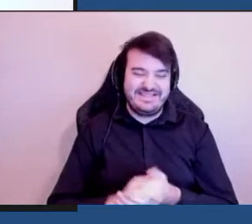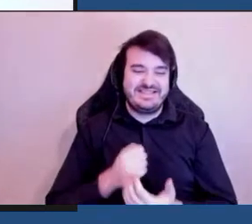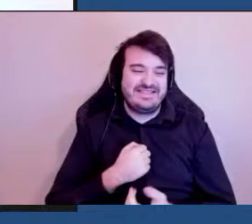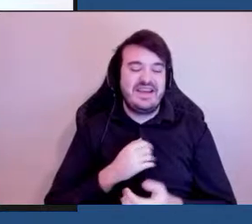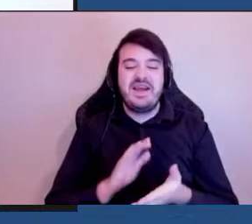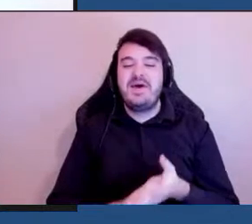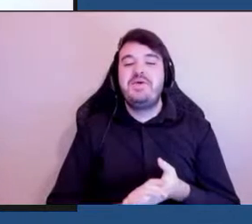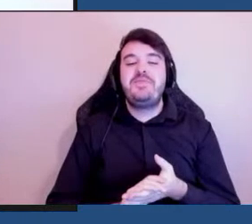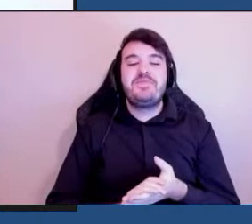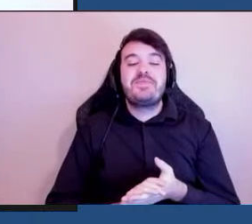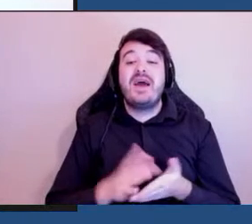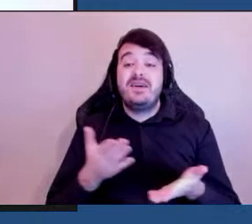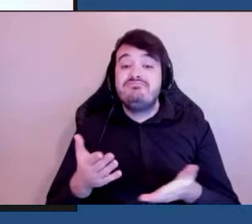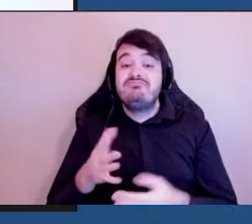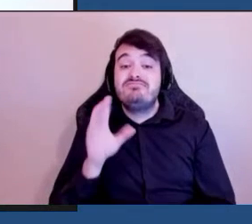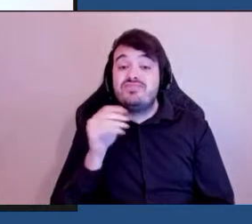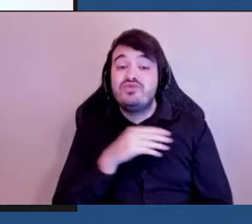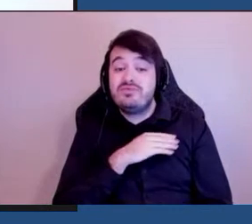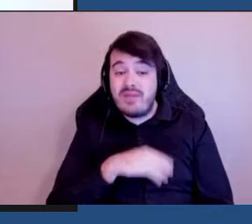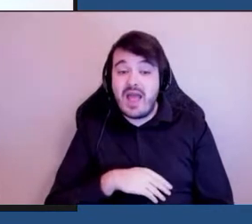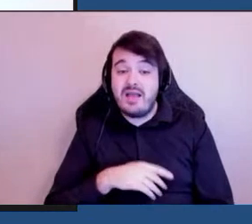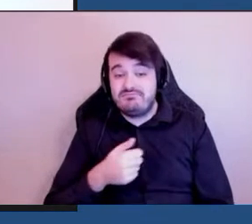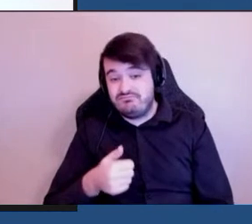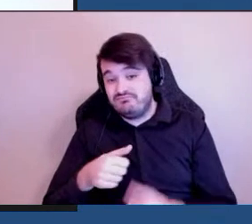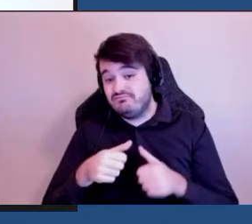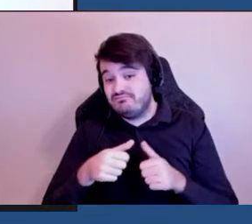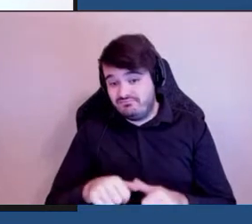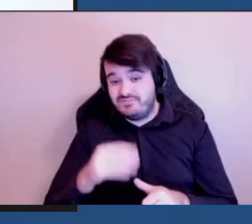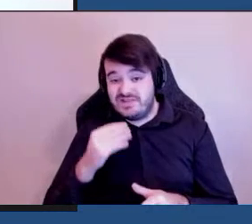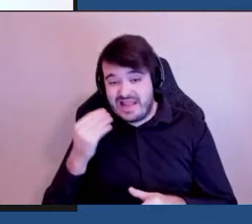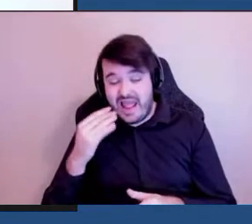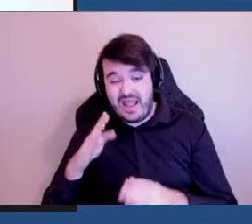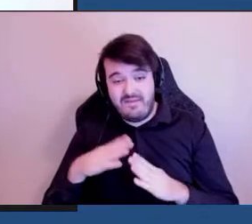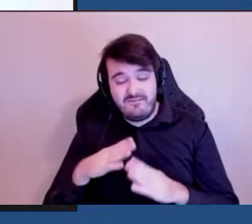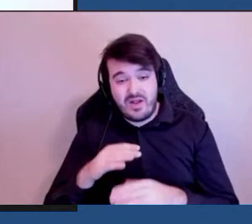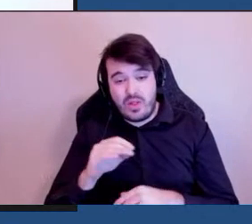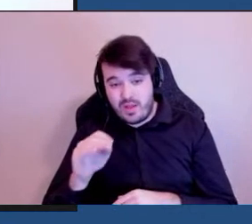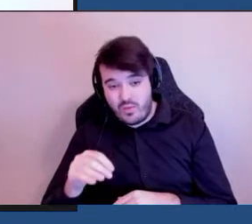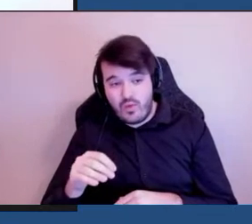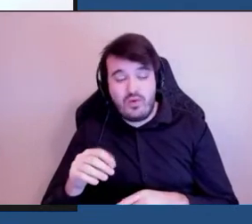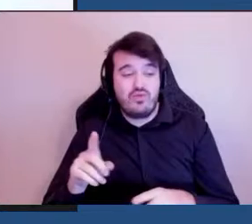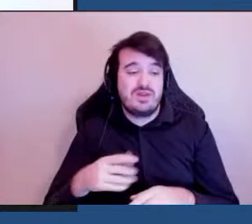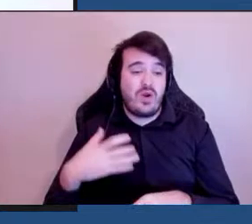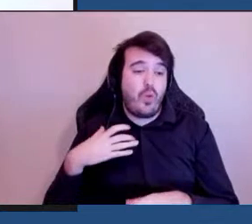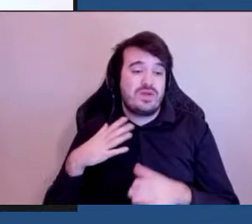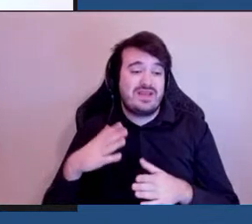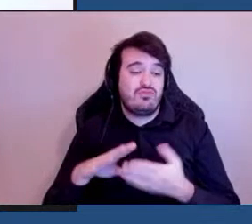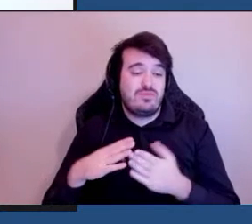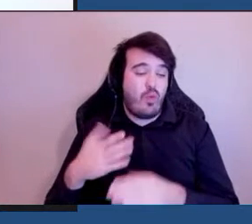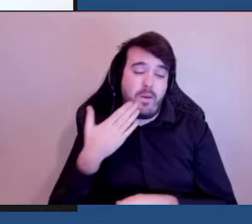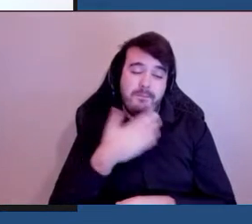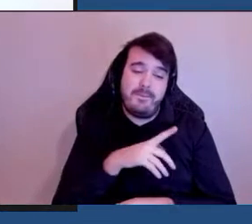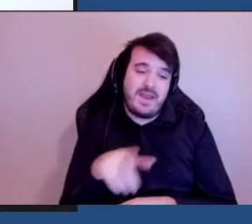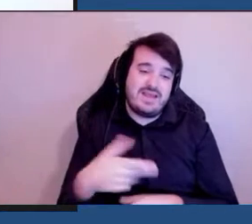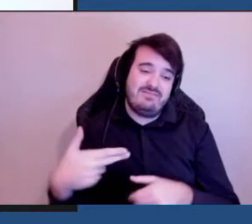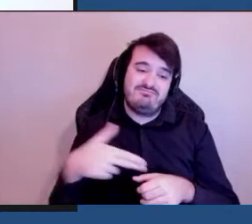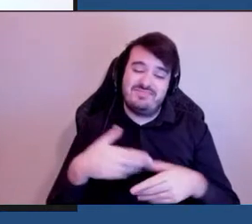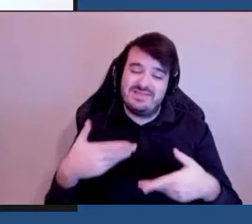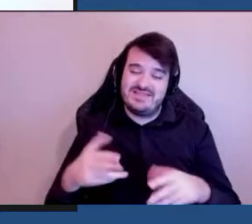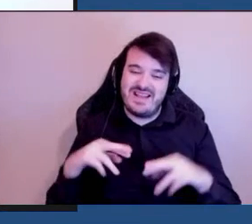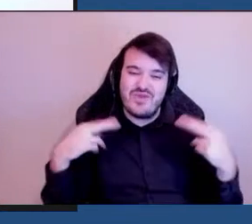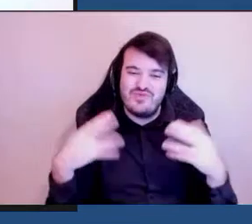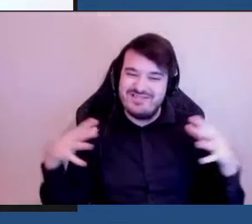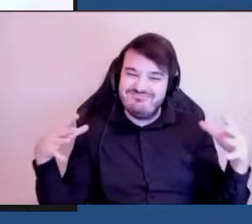Monsieur le maire est résident de la ville d'Ottawa et conseiller municipaux. Merci d'être ici aujourd'hui réunis pour